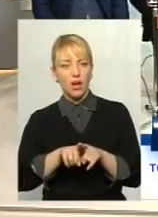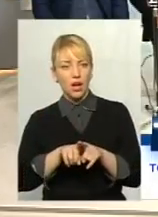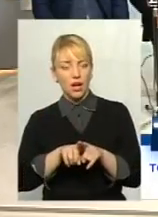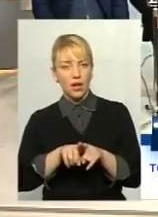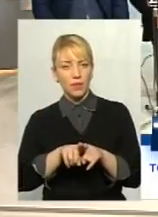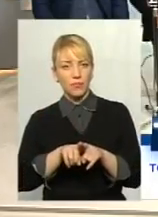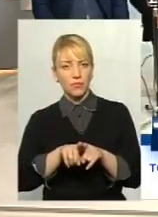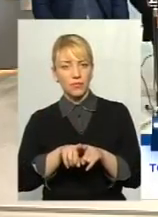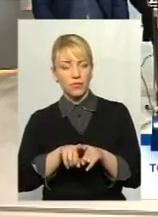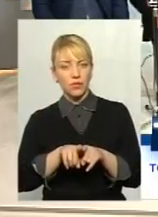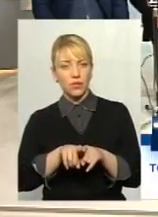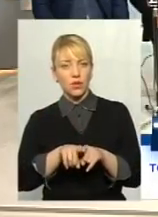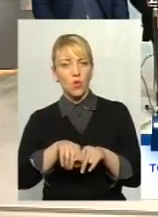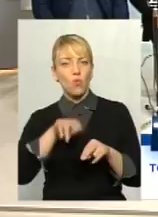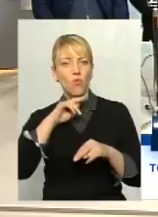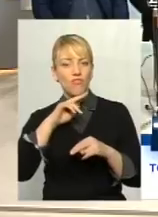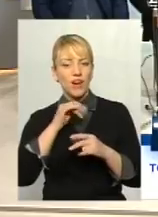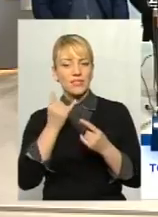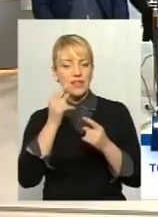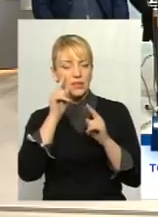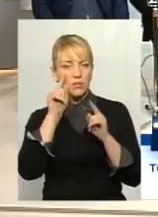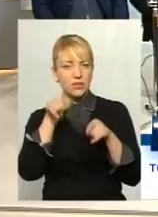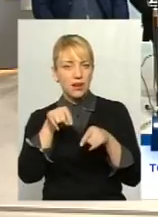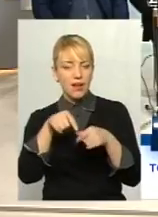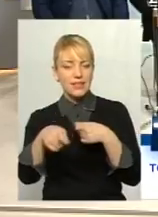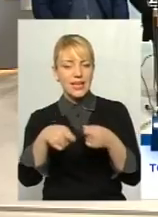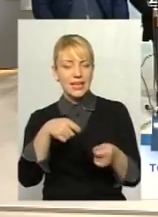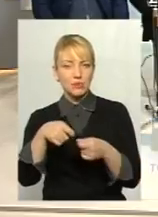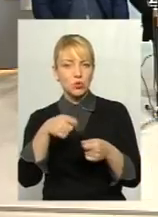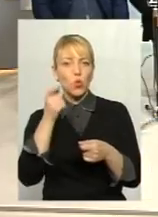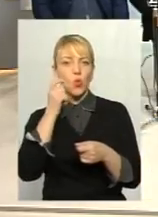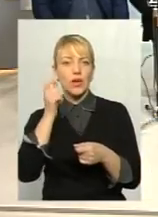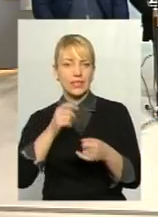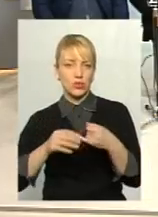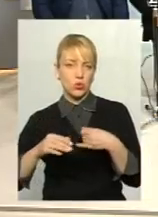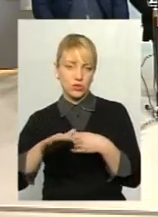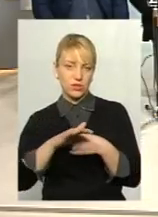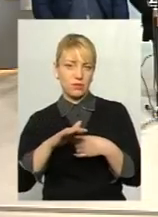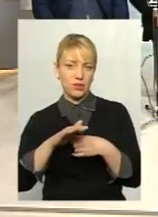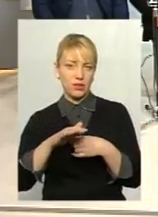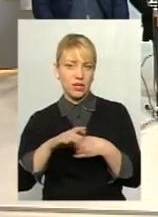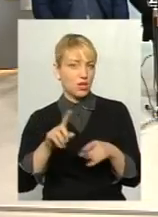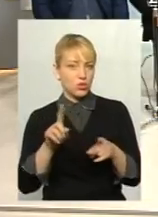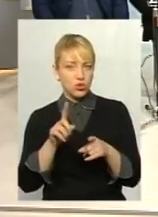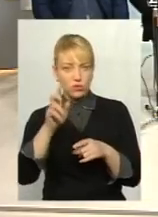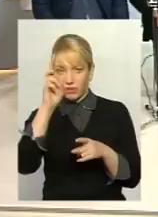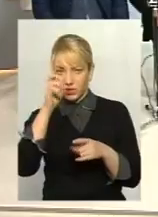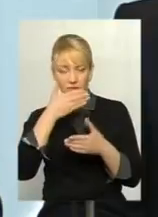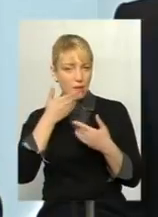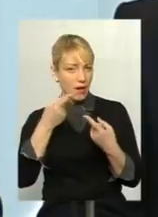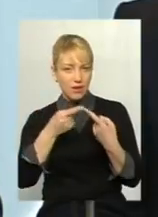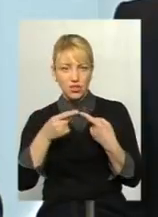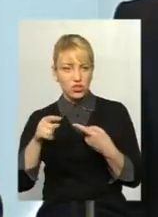іменно зараз приділяється ринку української землі? Невже в державі немає інших